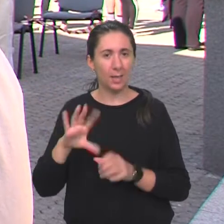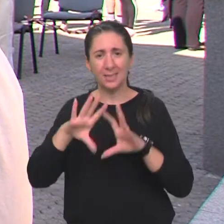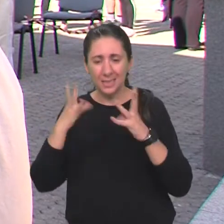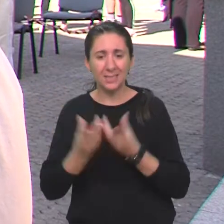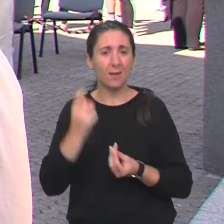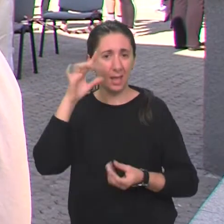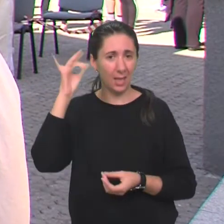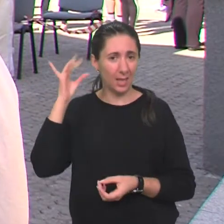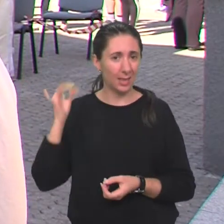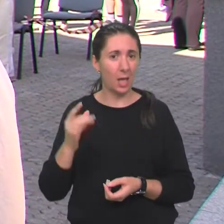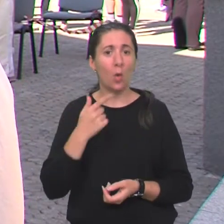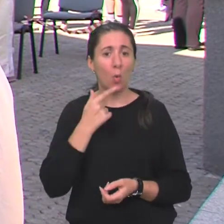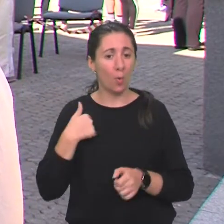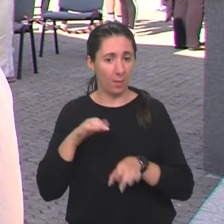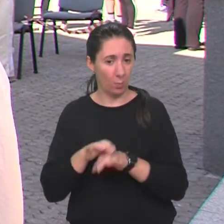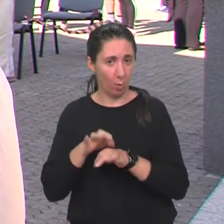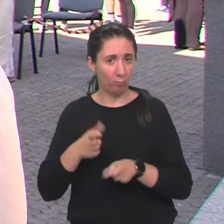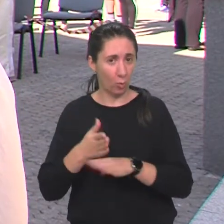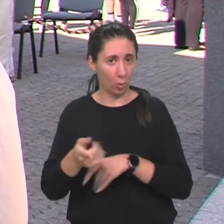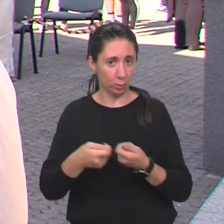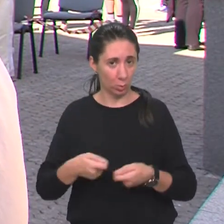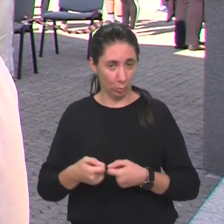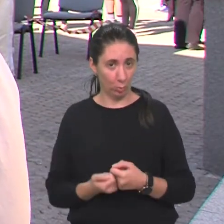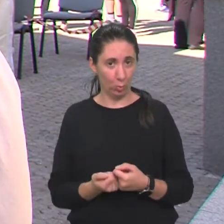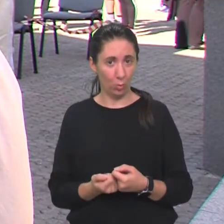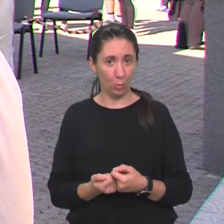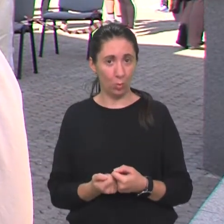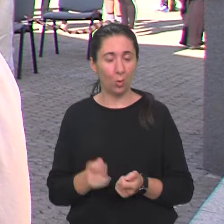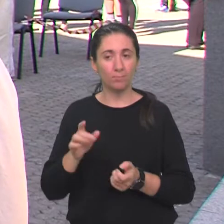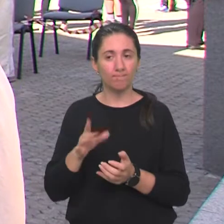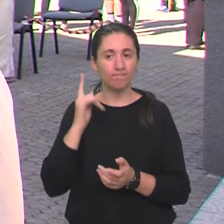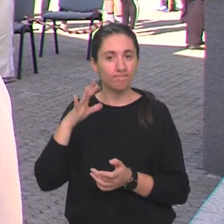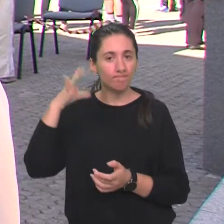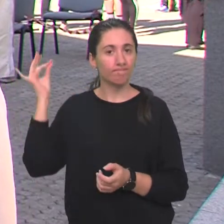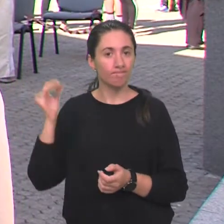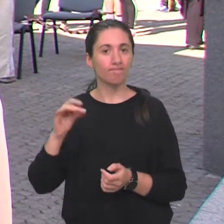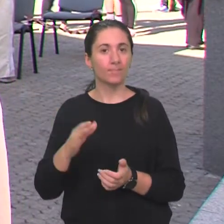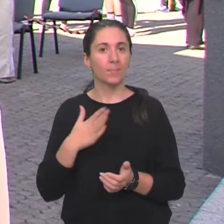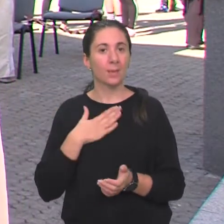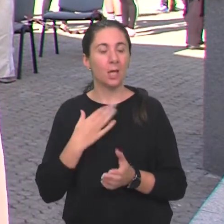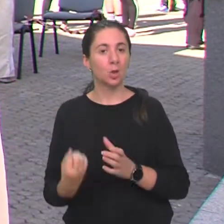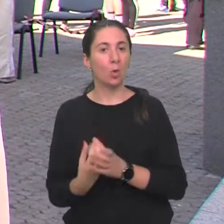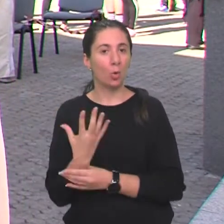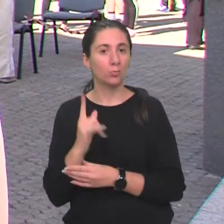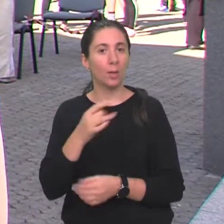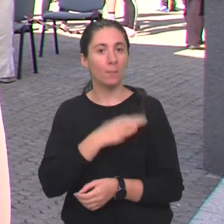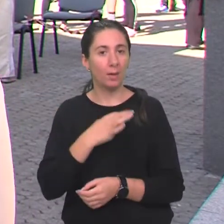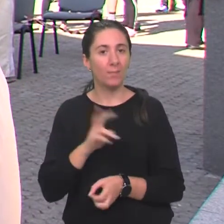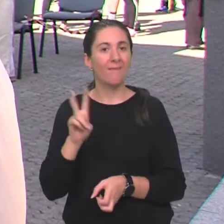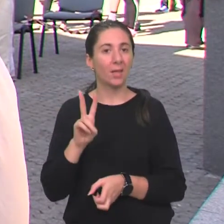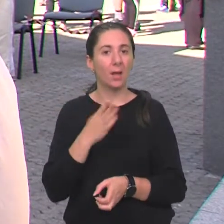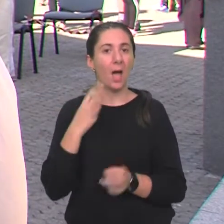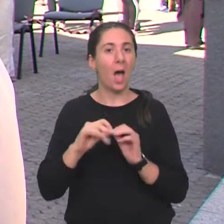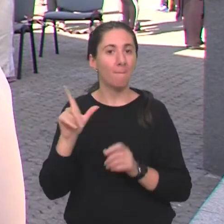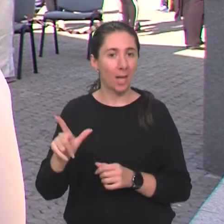ideje koje provodimo kroz udrugu. Začetnik je naš osnivač i predsjednik Vedran